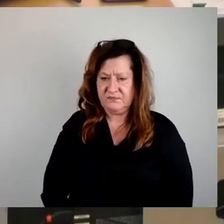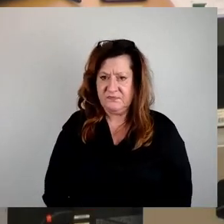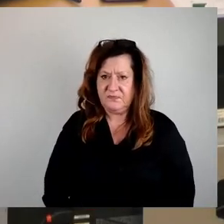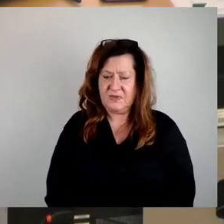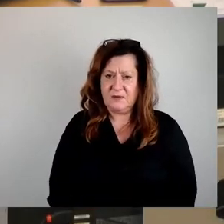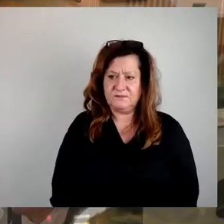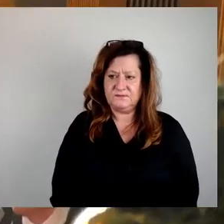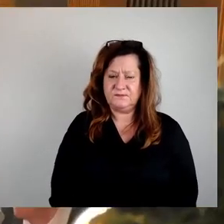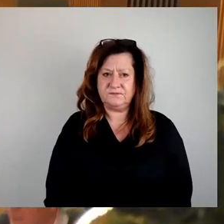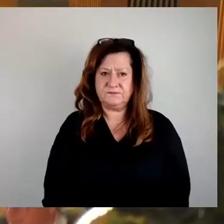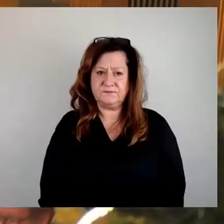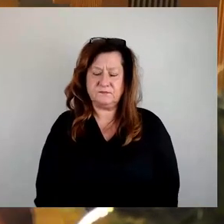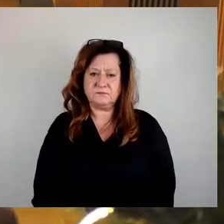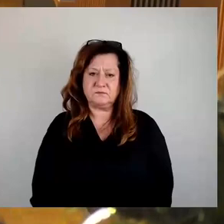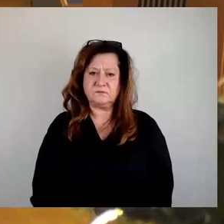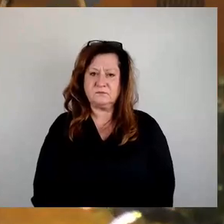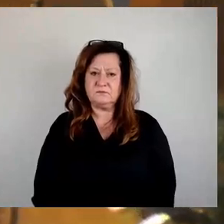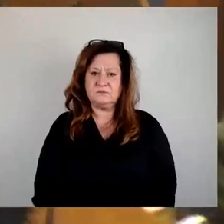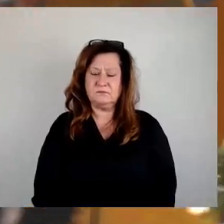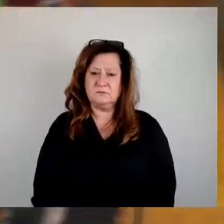So, Wortmeldung, Herr Gielke.